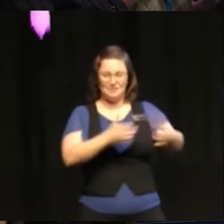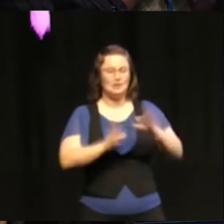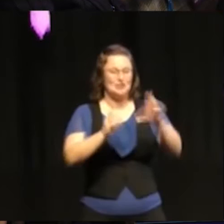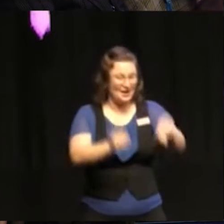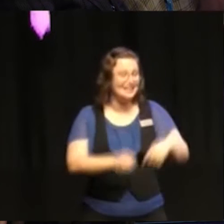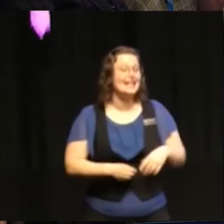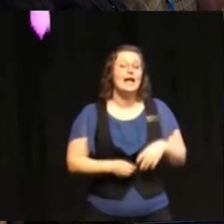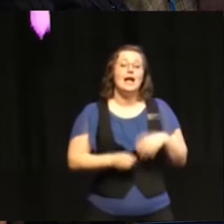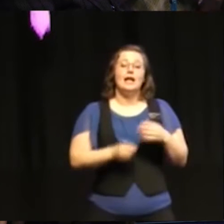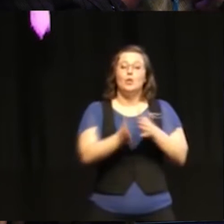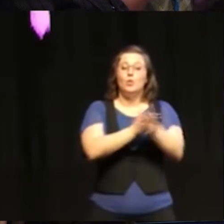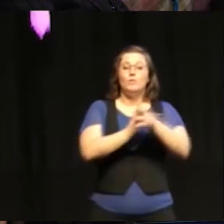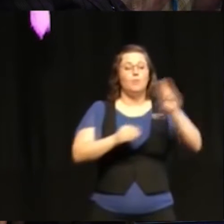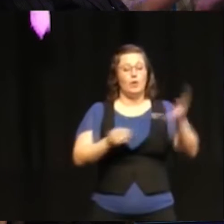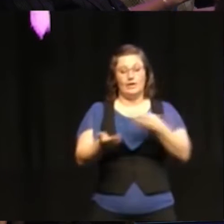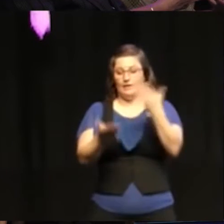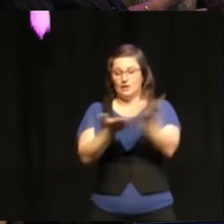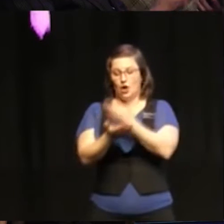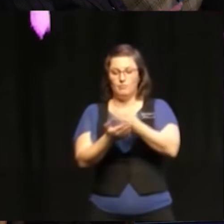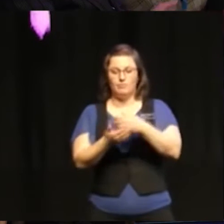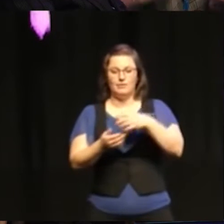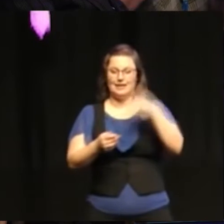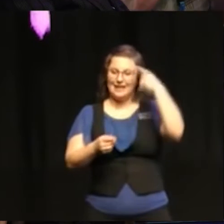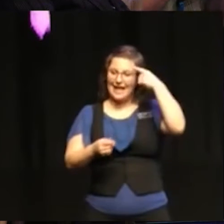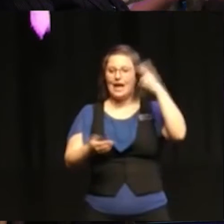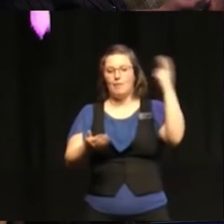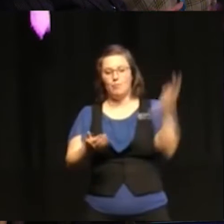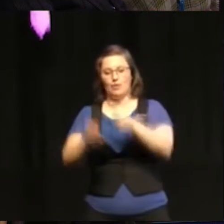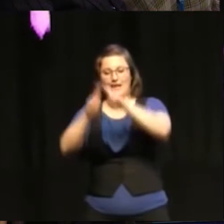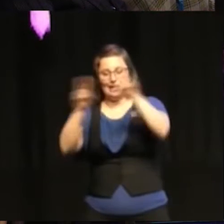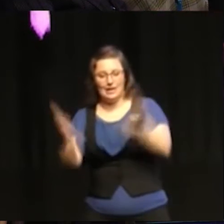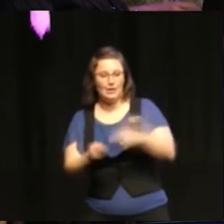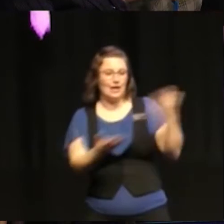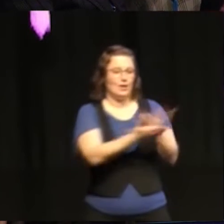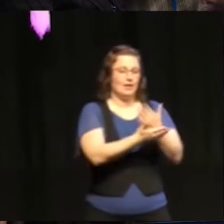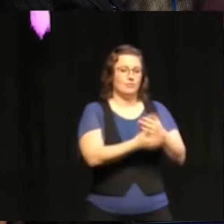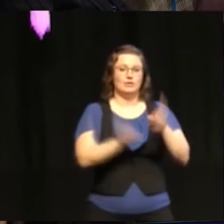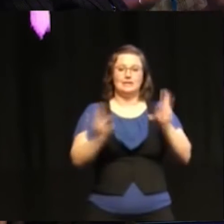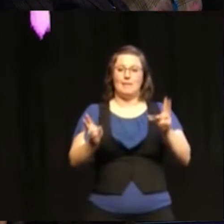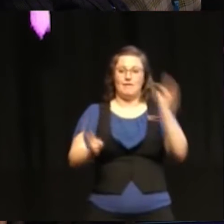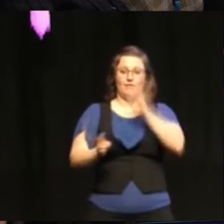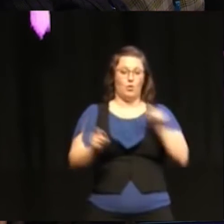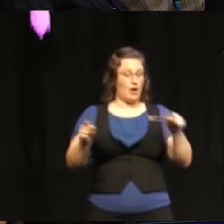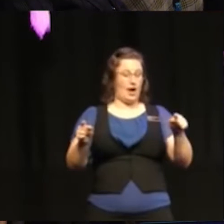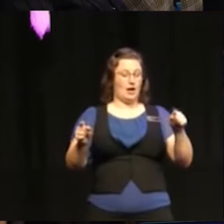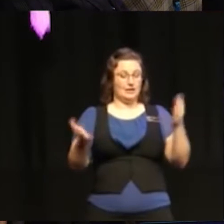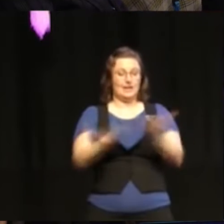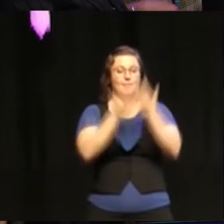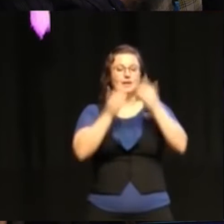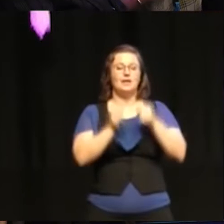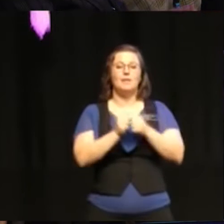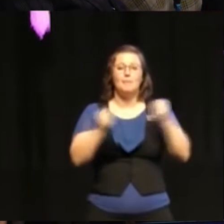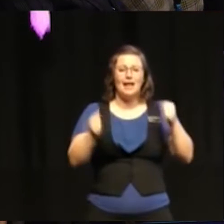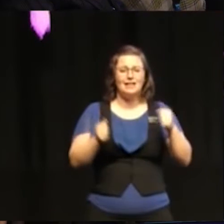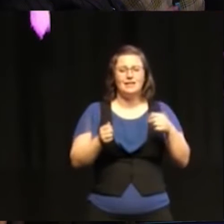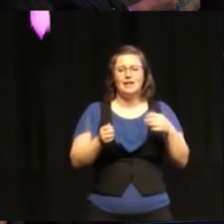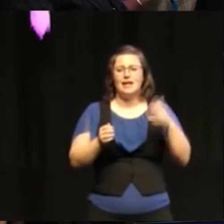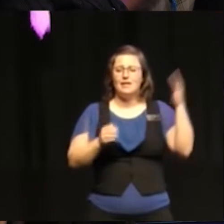tänka på både en national och en international dimension around the same issues. But challenges like climate change, environmental